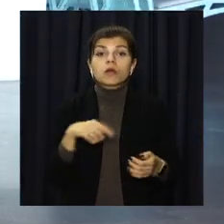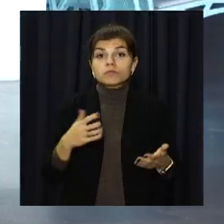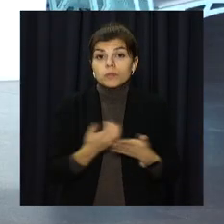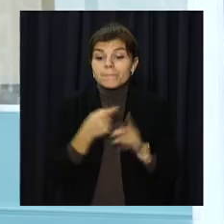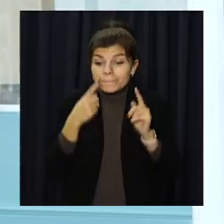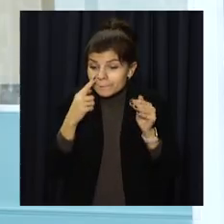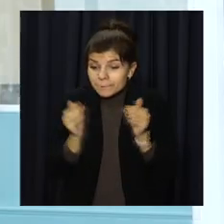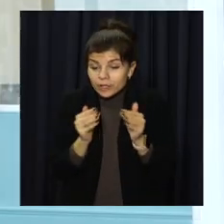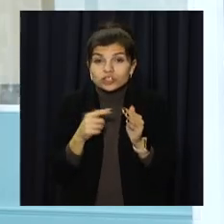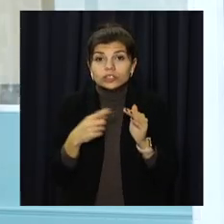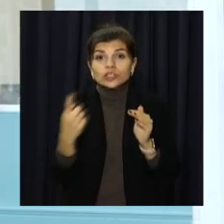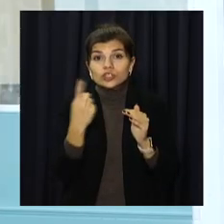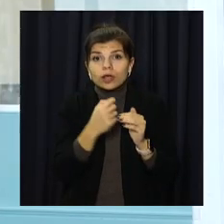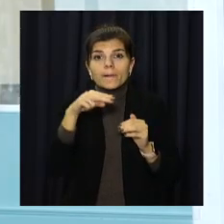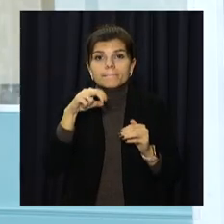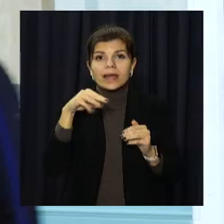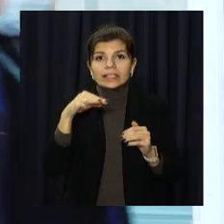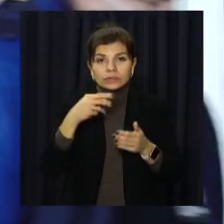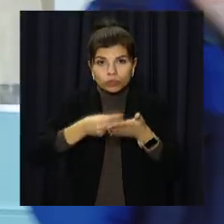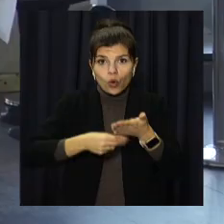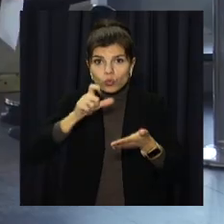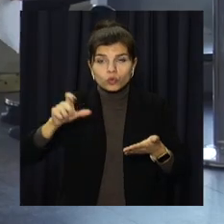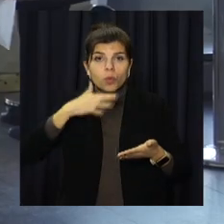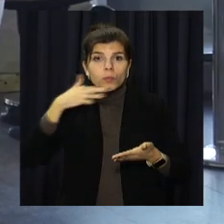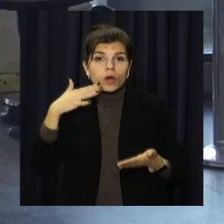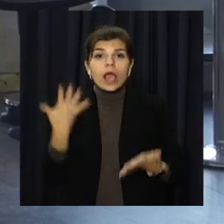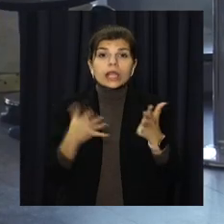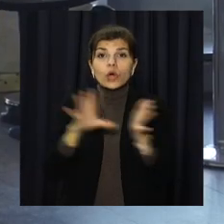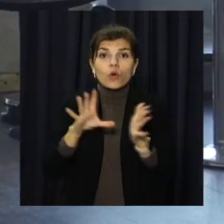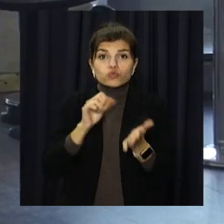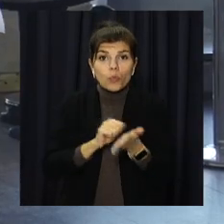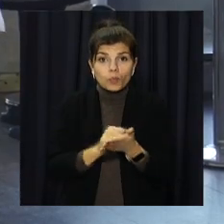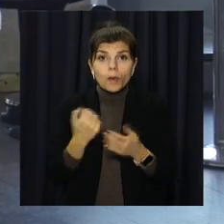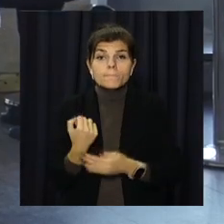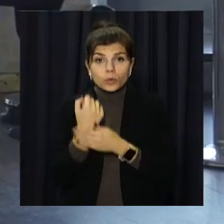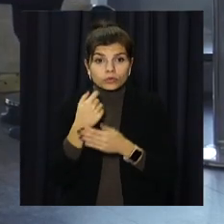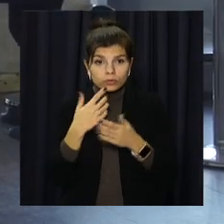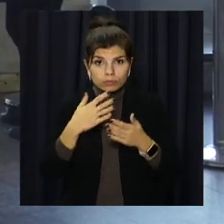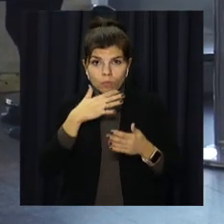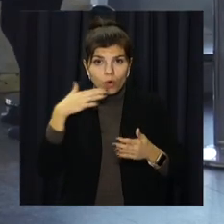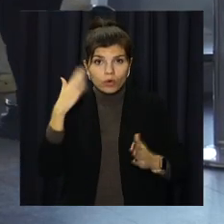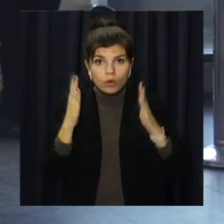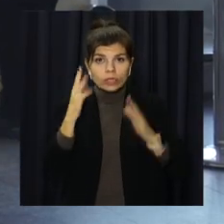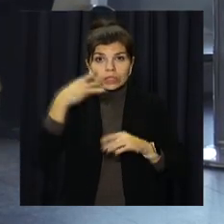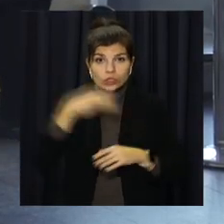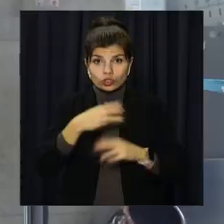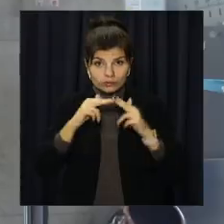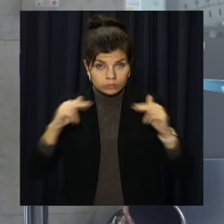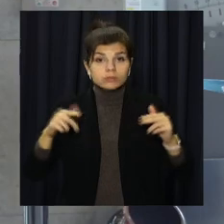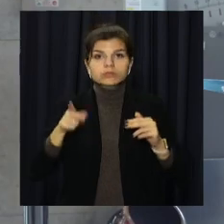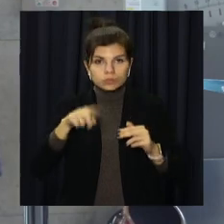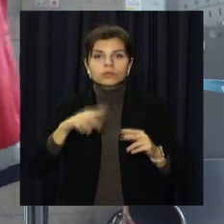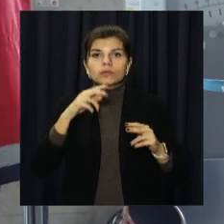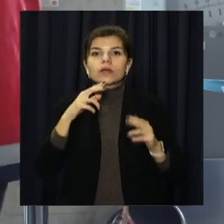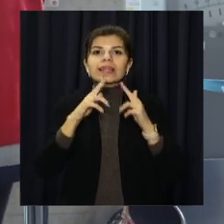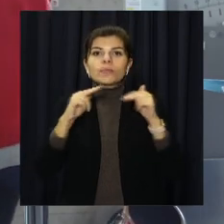тиждень, петицію підписала майже тисяча людей. Якщо електронний документ підтримує щонайменше три тисячі дніпрян, він потрапить на розгляд